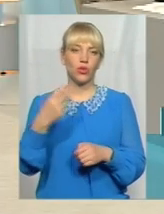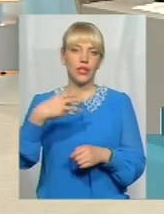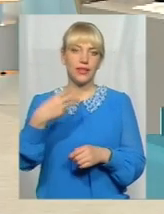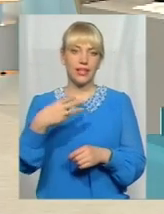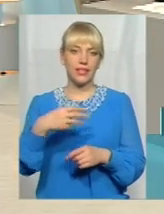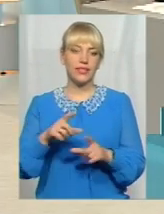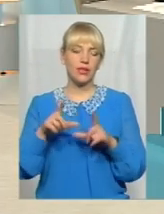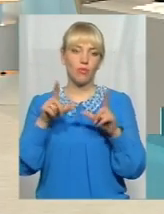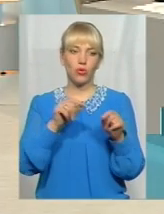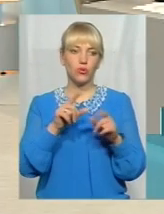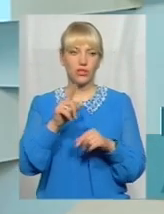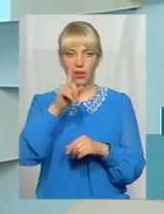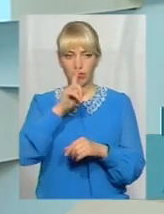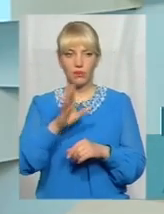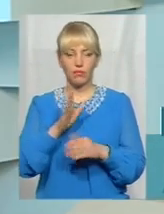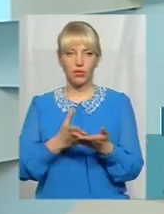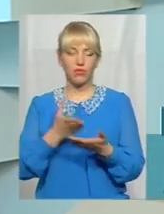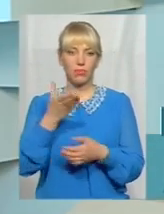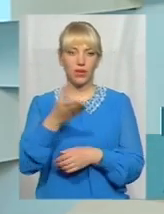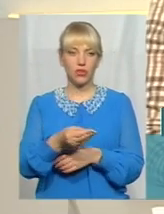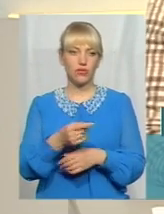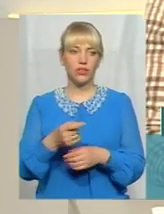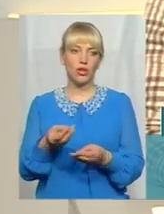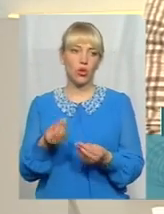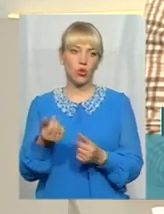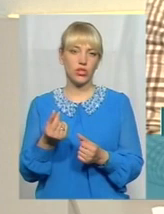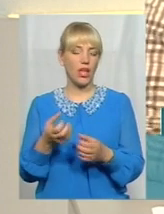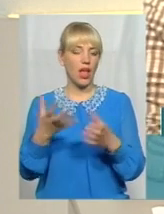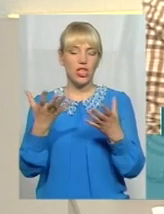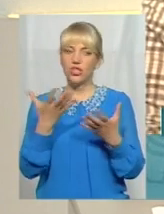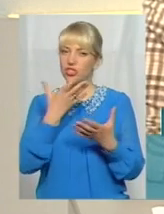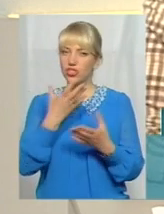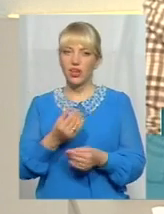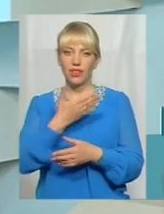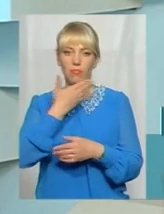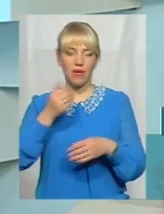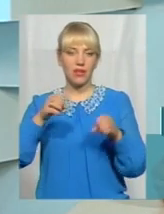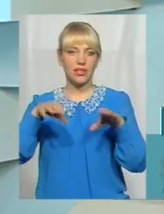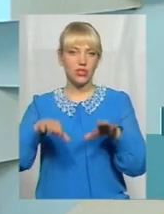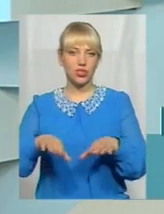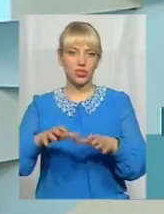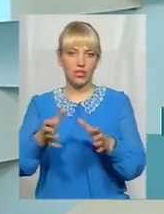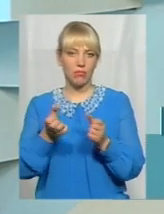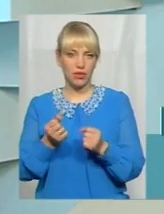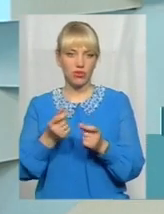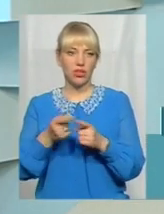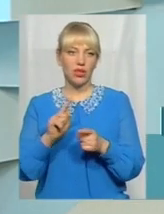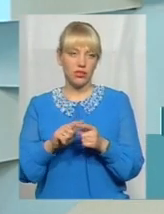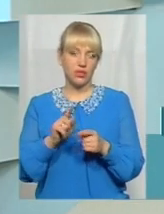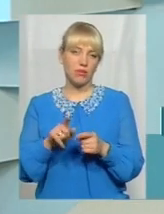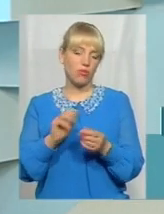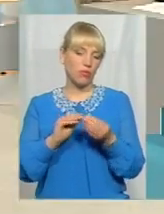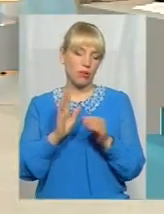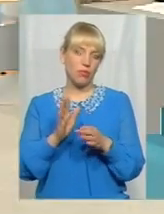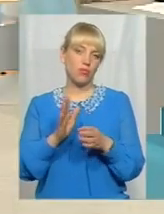день буде виплачуватися грошима. Але рішення ще не прийнято. Рішення ще не прийнято. Тоді ця проблема автоматично відпаде.